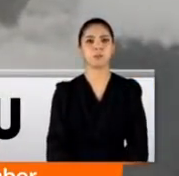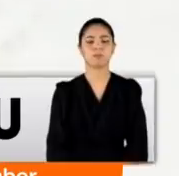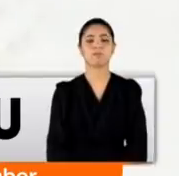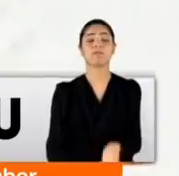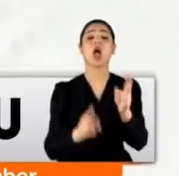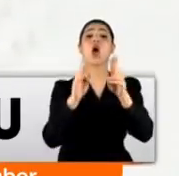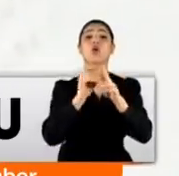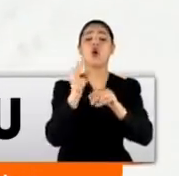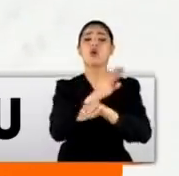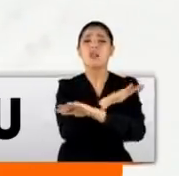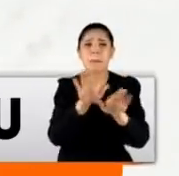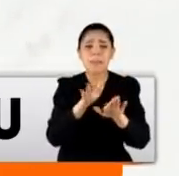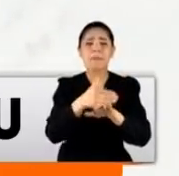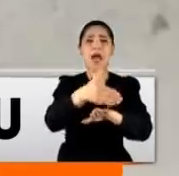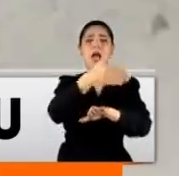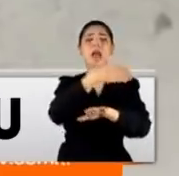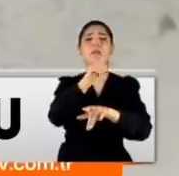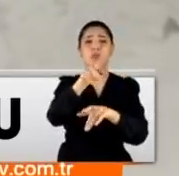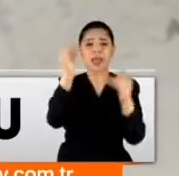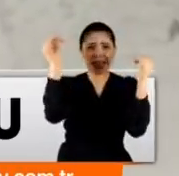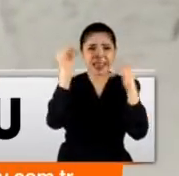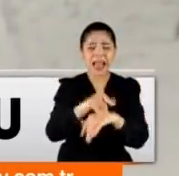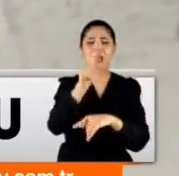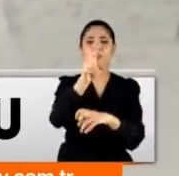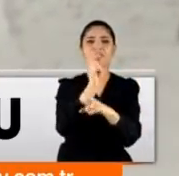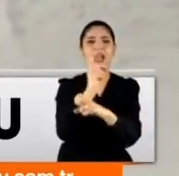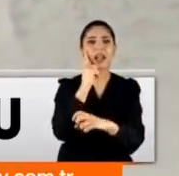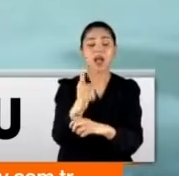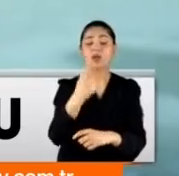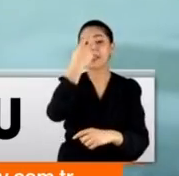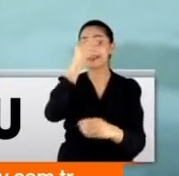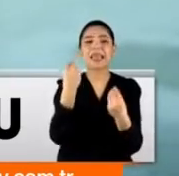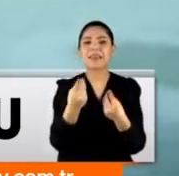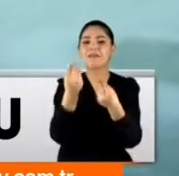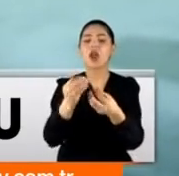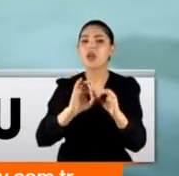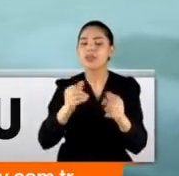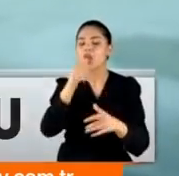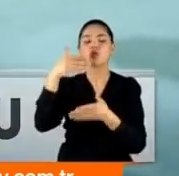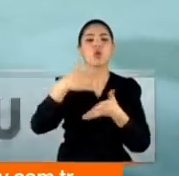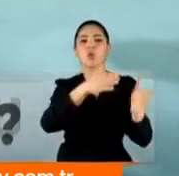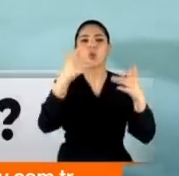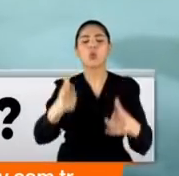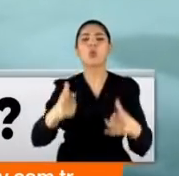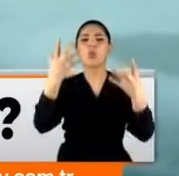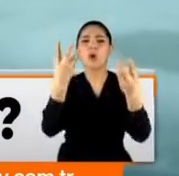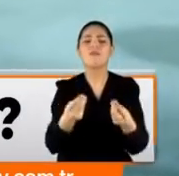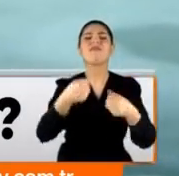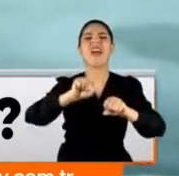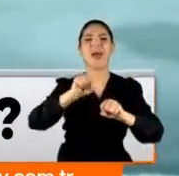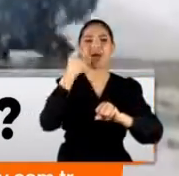Daha pandemiyi atlatamadan kapıya dayanan kutup girdabı tehlikesinin tek iyi tarafı kuraklığa çözüm olması ihtimali.